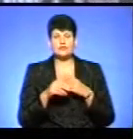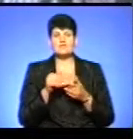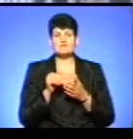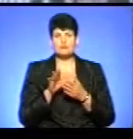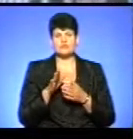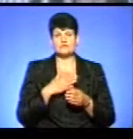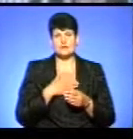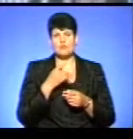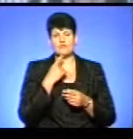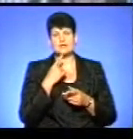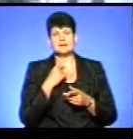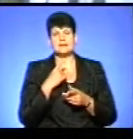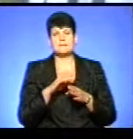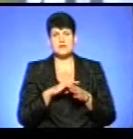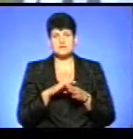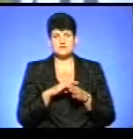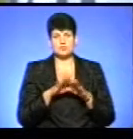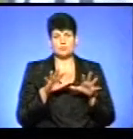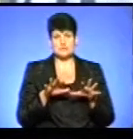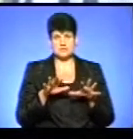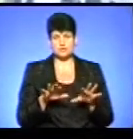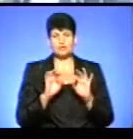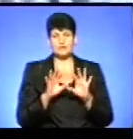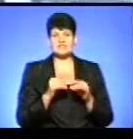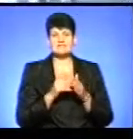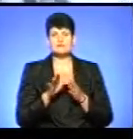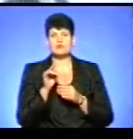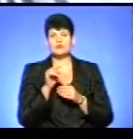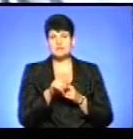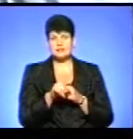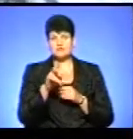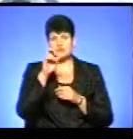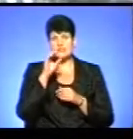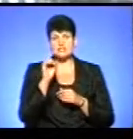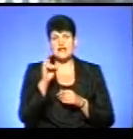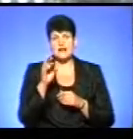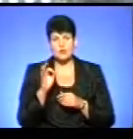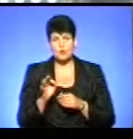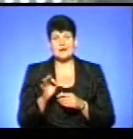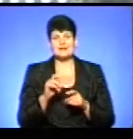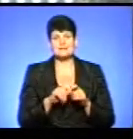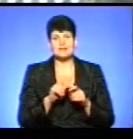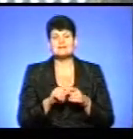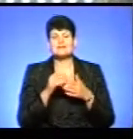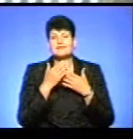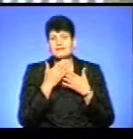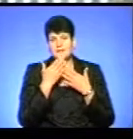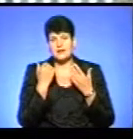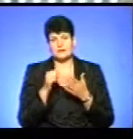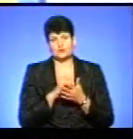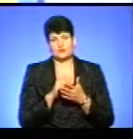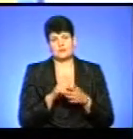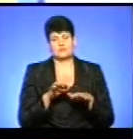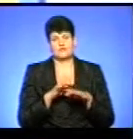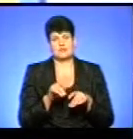називати свої прізвищі і посаду, Денис пояснює відмову тим, що держак інспекція не мала відповідних документів на здійснення перевірки.